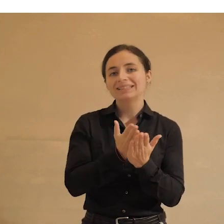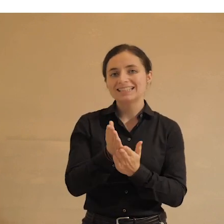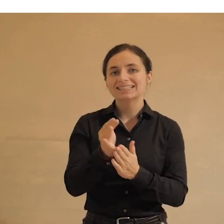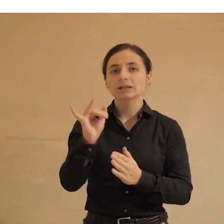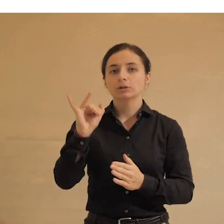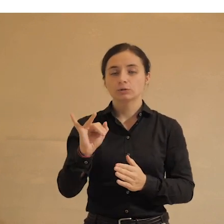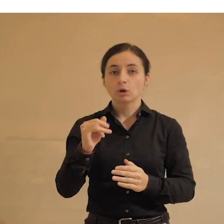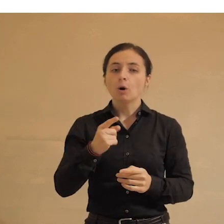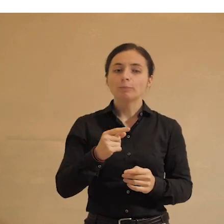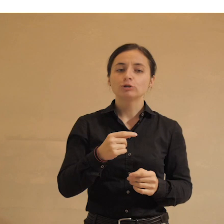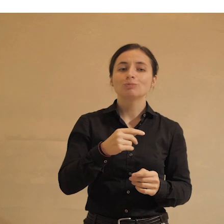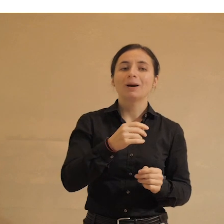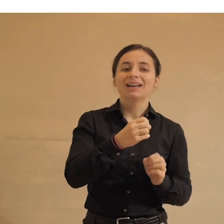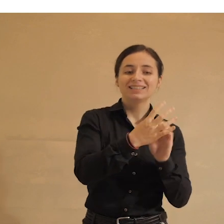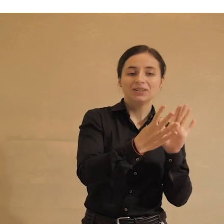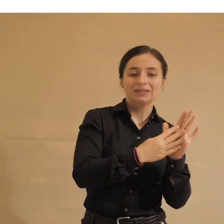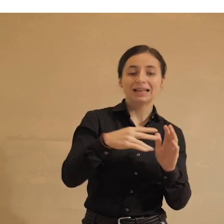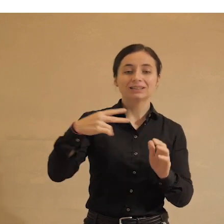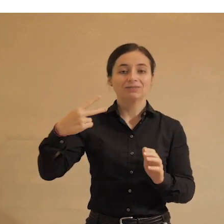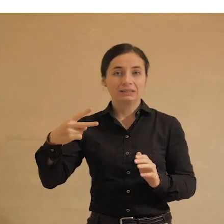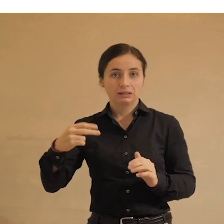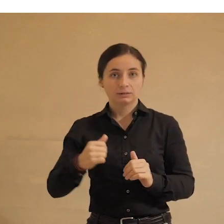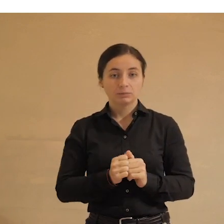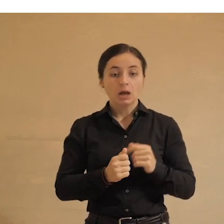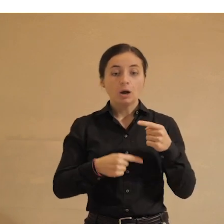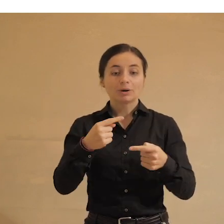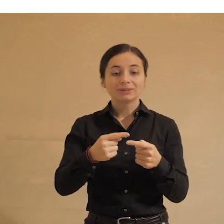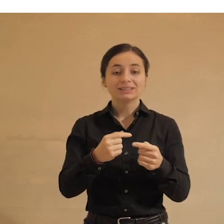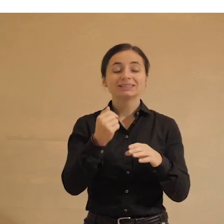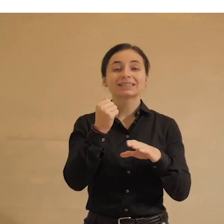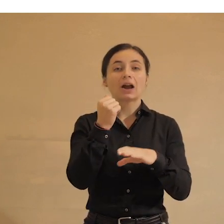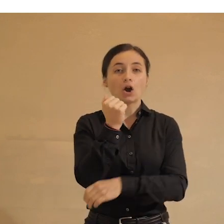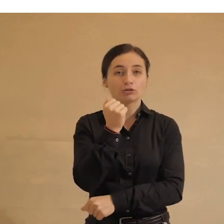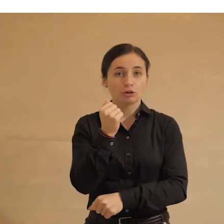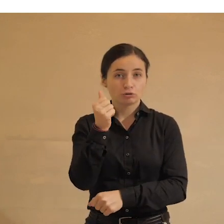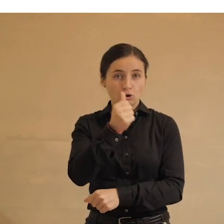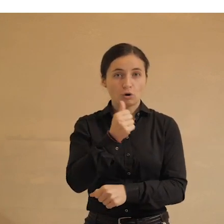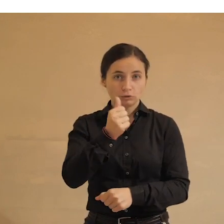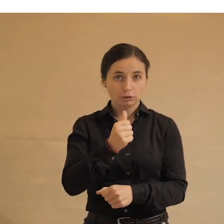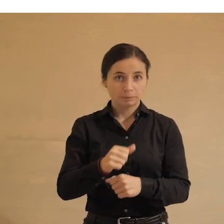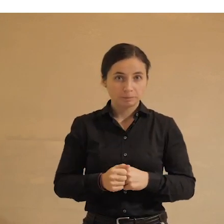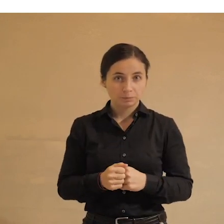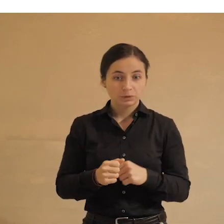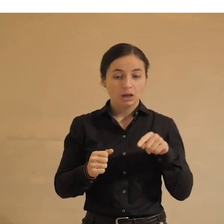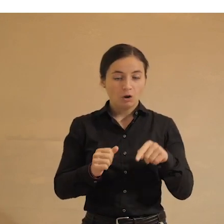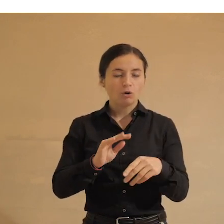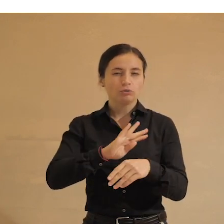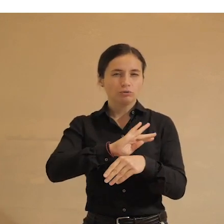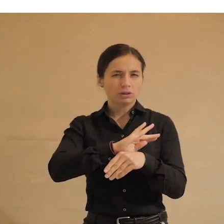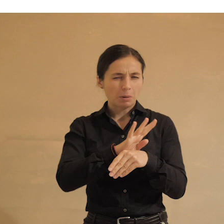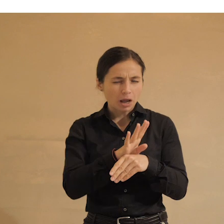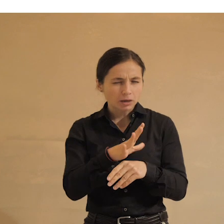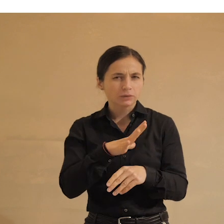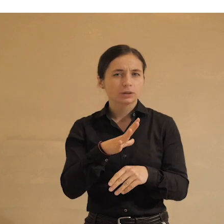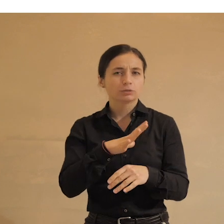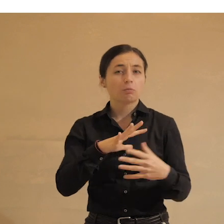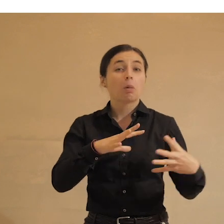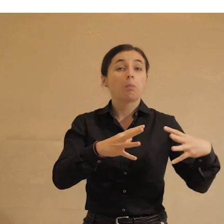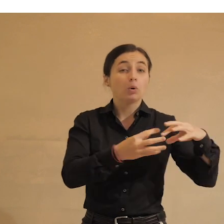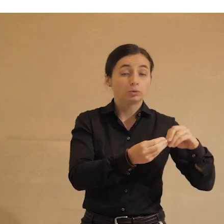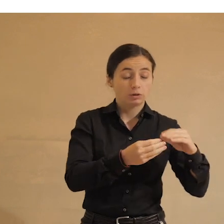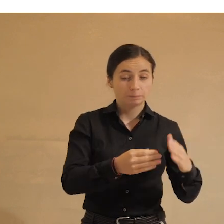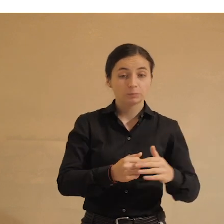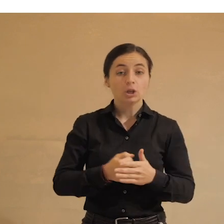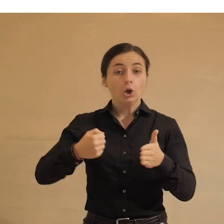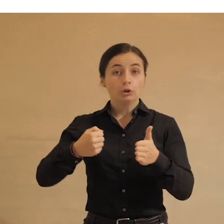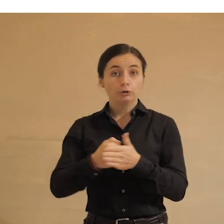сравнивать 19-е и 20-е годы? И то, и другое исследование проводилось в конце года. То есть 20-е – это уже по итогам всего того, что было в 20-м году. Смотрите, до